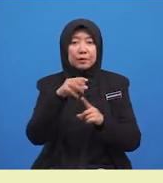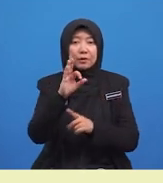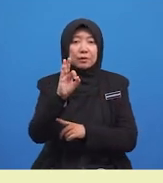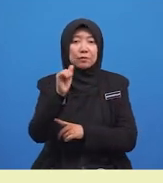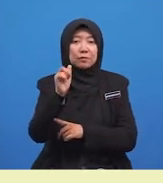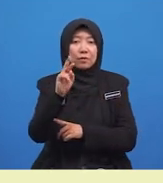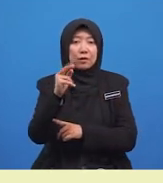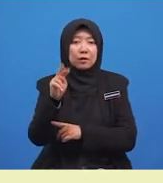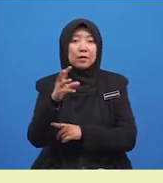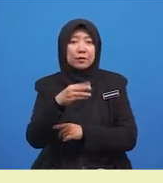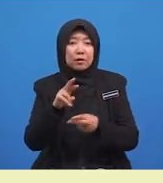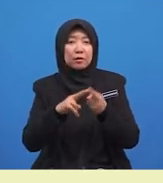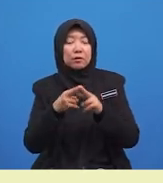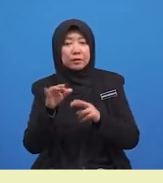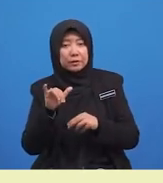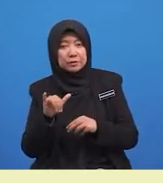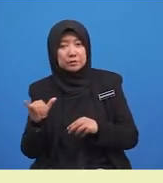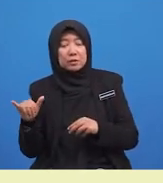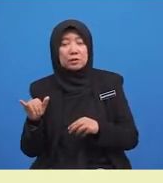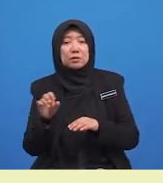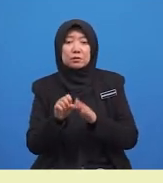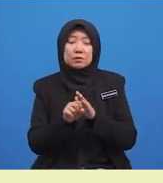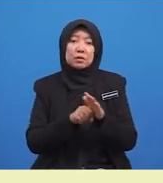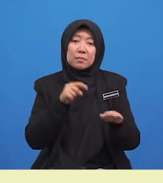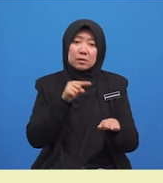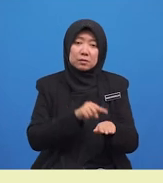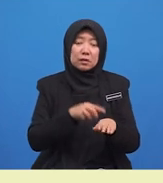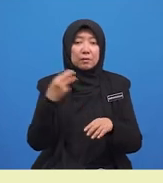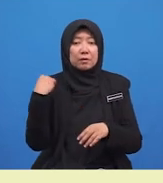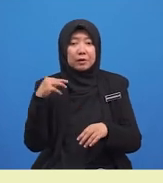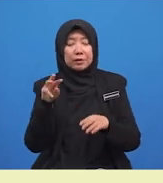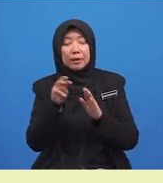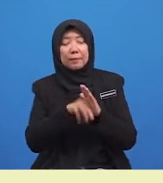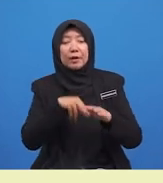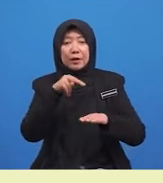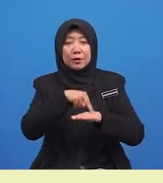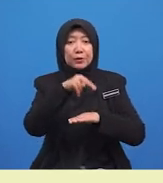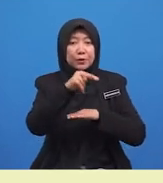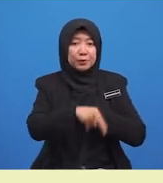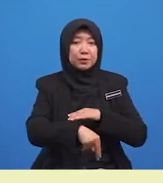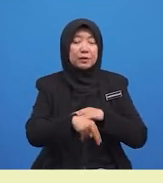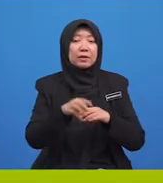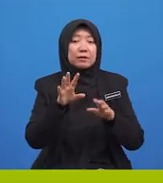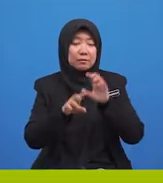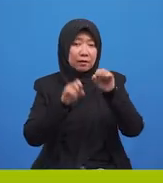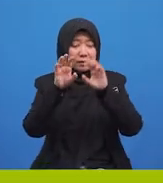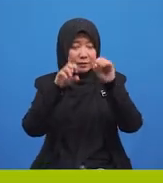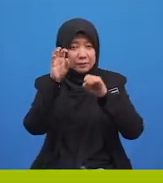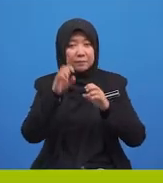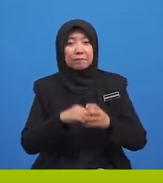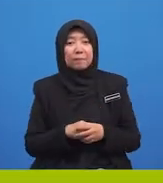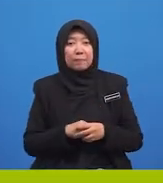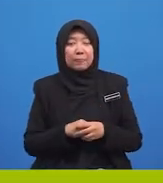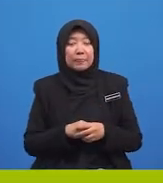dan rakan-rakannya semasa mereka meneruni tangga. Kita